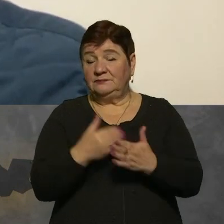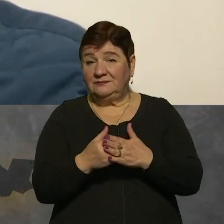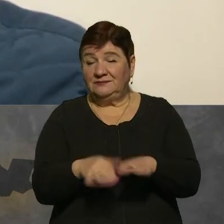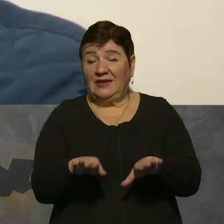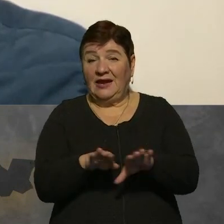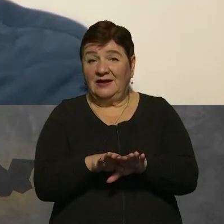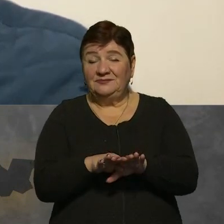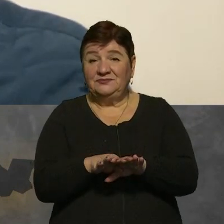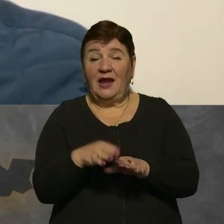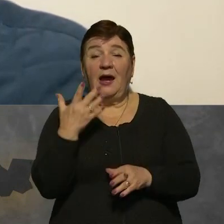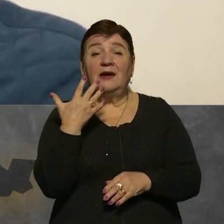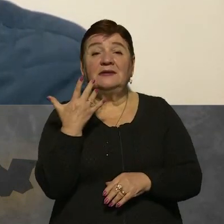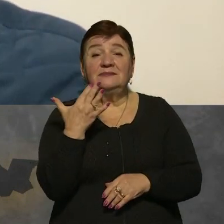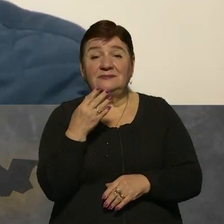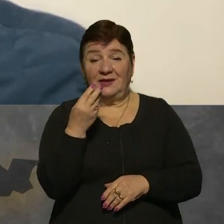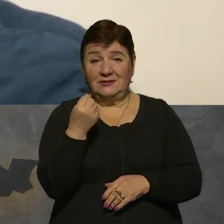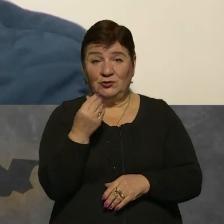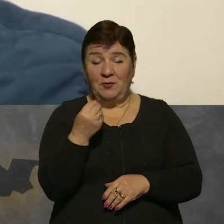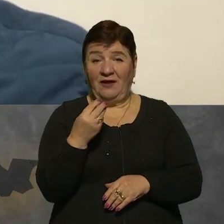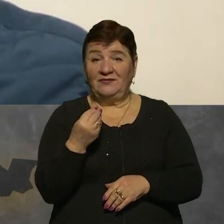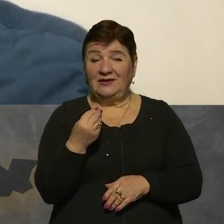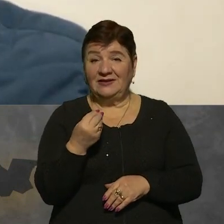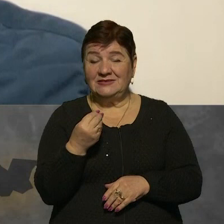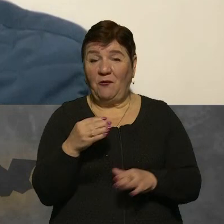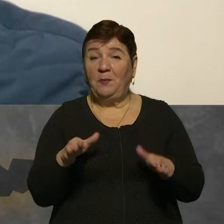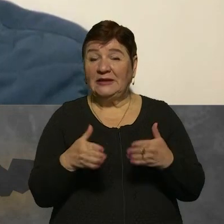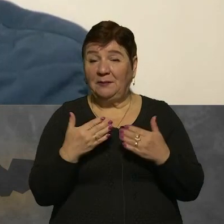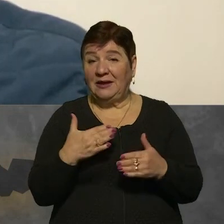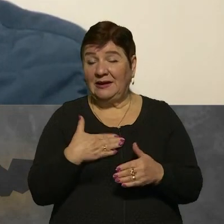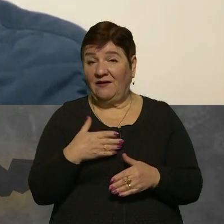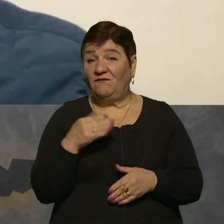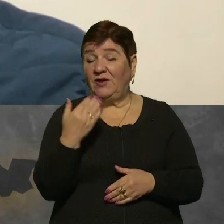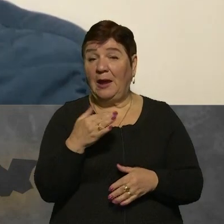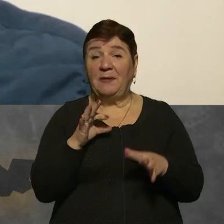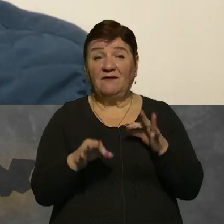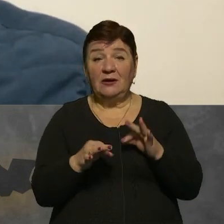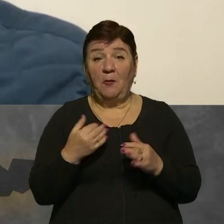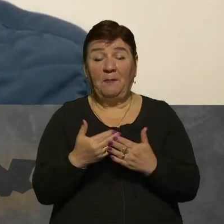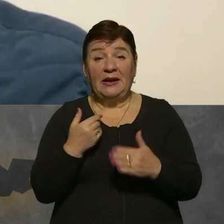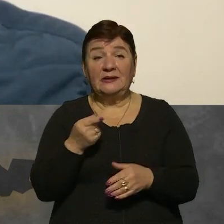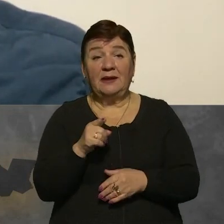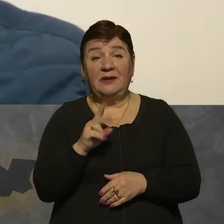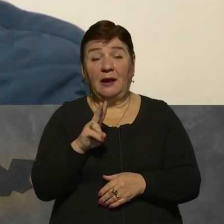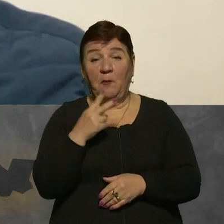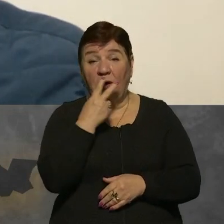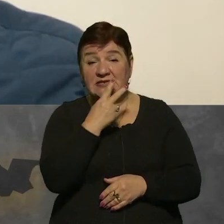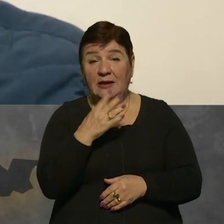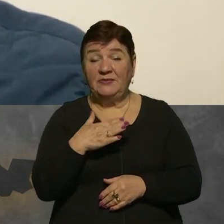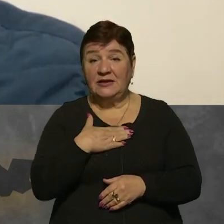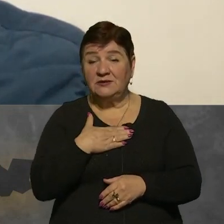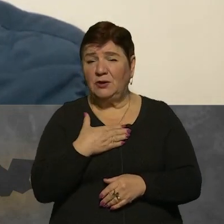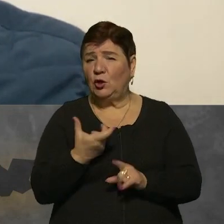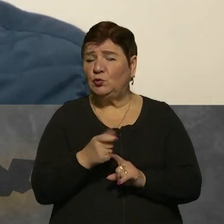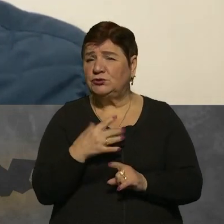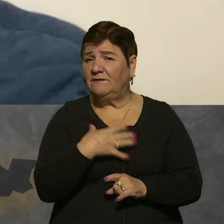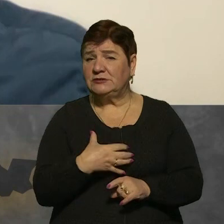аксіома. А от скільки сума фінансів підтримки нас. Бо ви правильно, коли, ви перед тим, як мене включити, показали нашим глядачам дуже